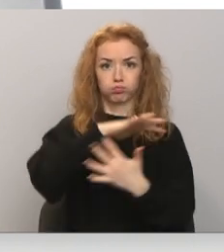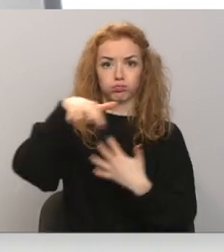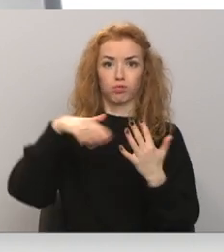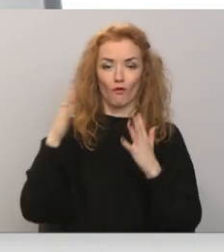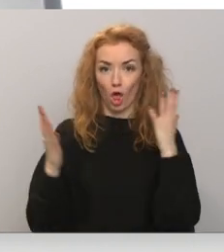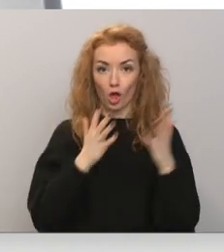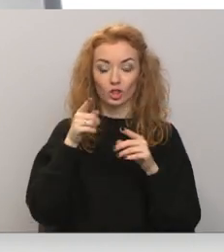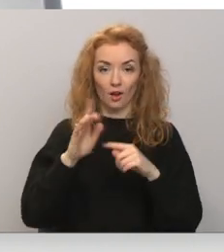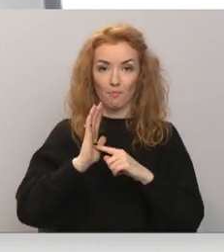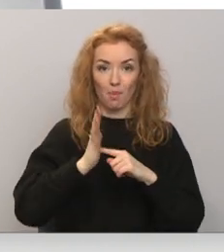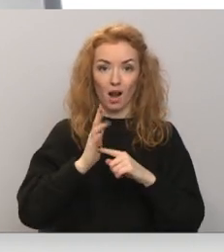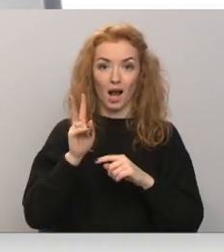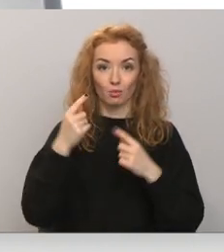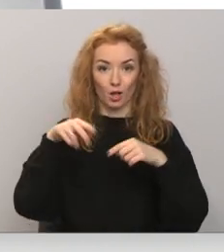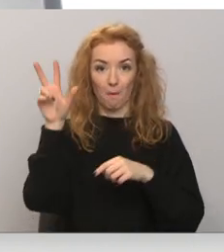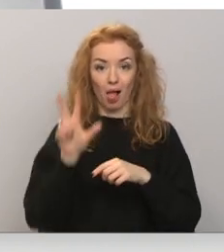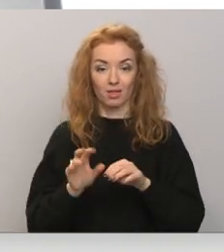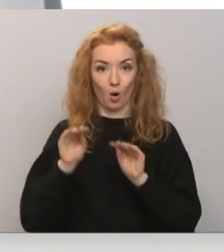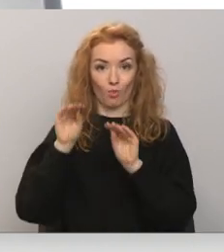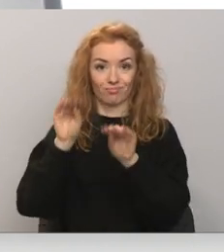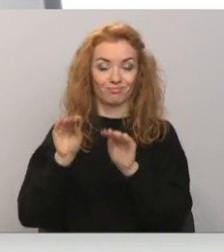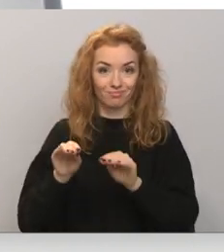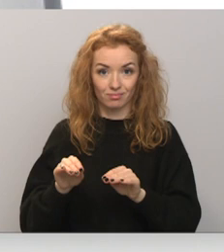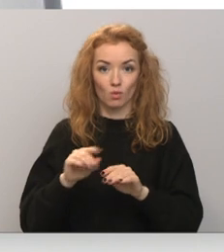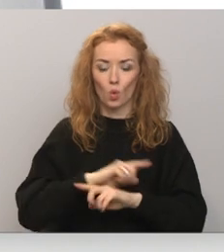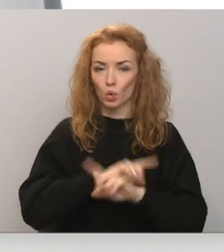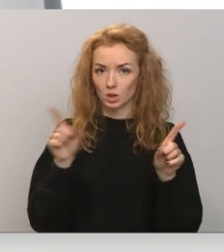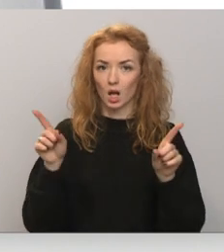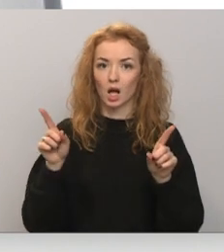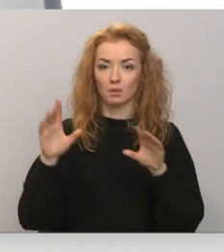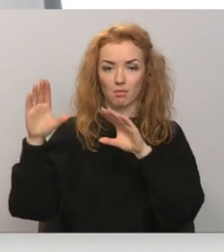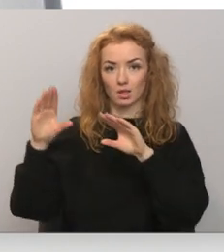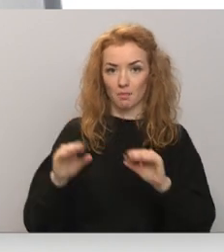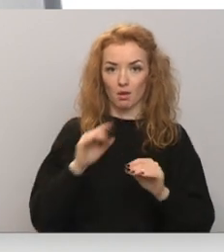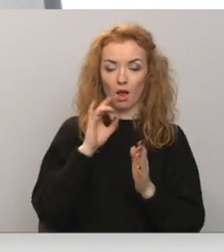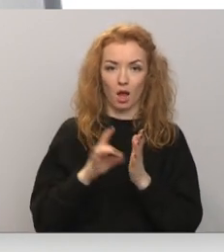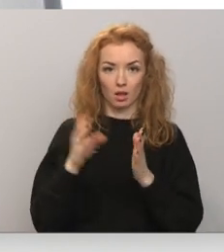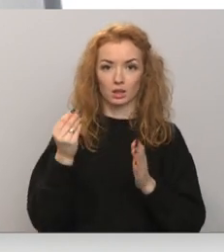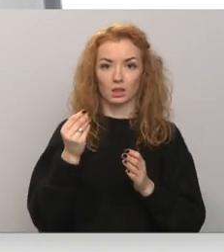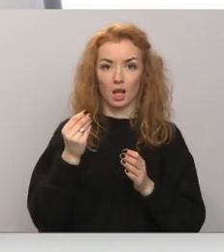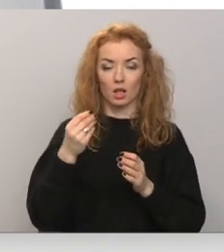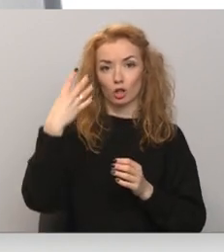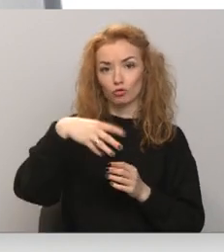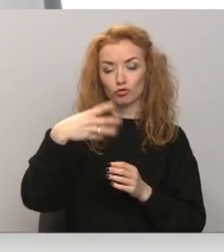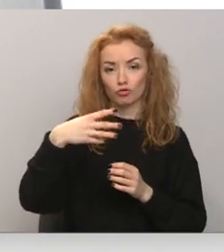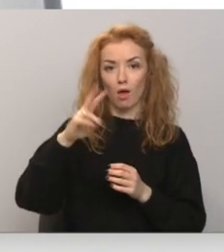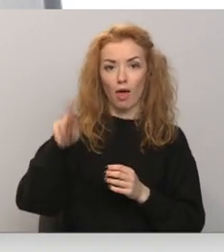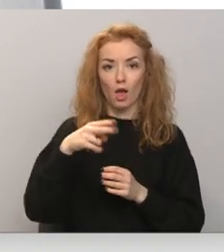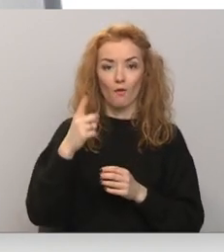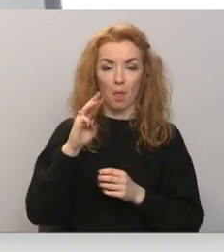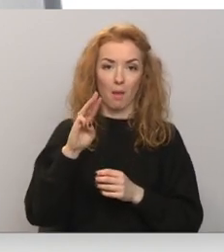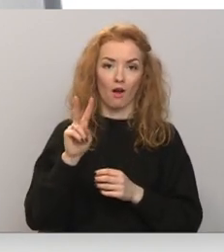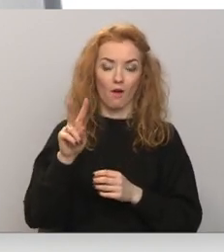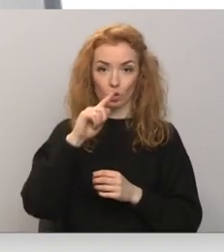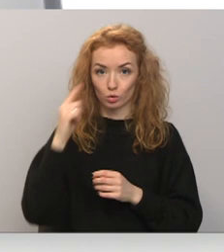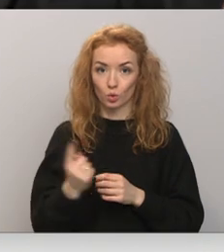tie vēja parki, kas Baltijā šobrīd ir uzstādīti, momentāli pazemināja elektroenerģijas cenas pēc 40 eiro megavattu stundā. Tas